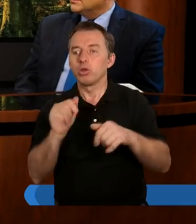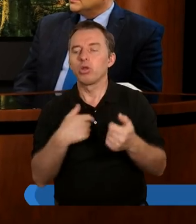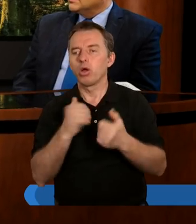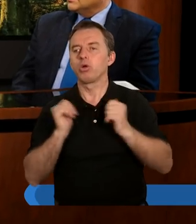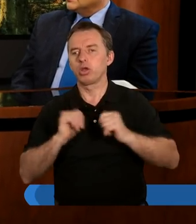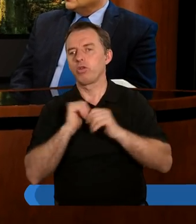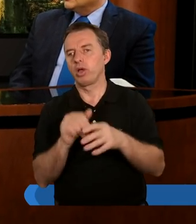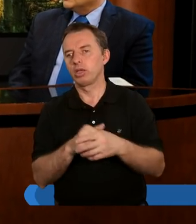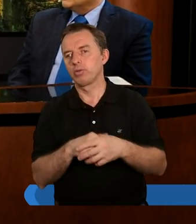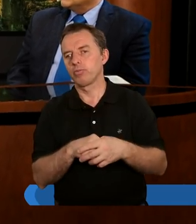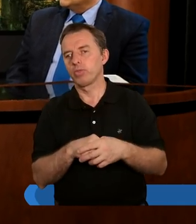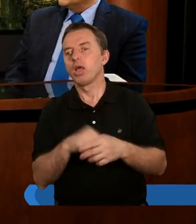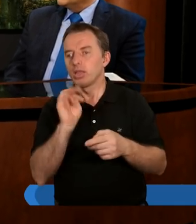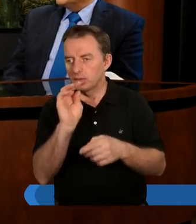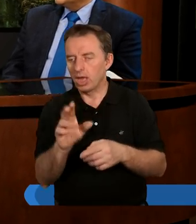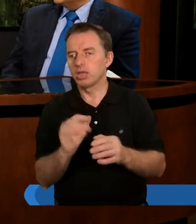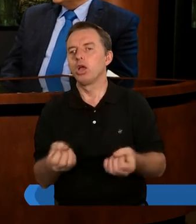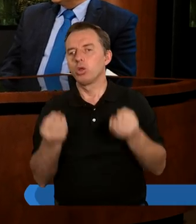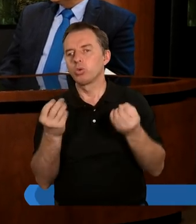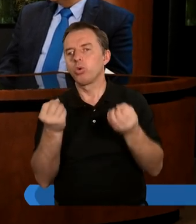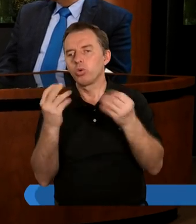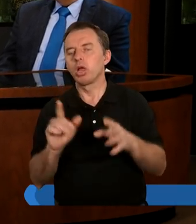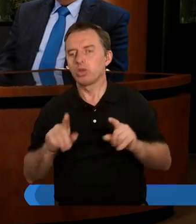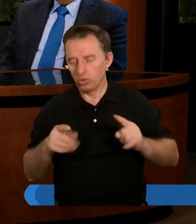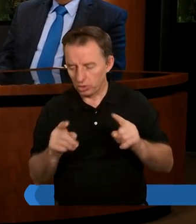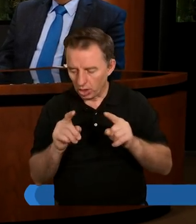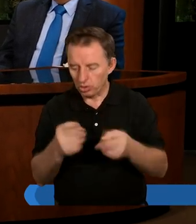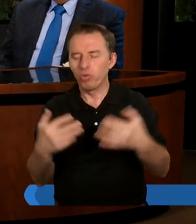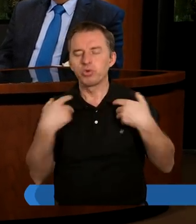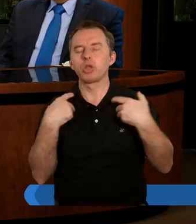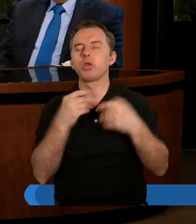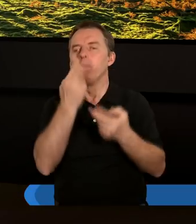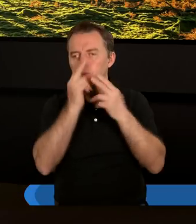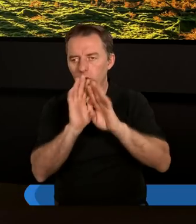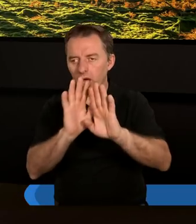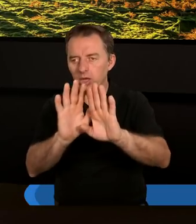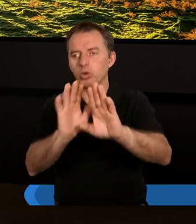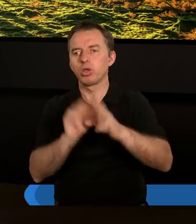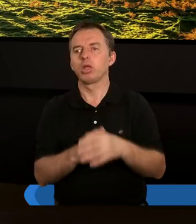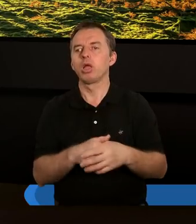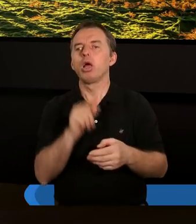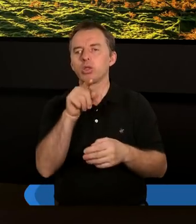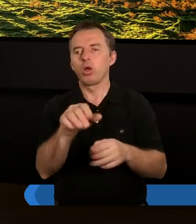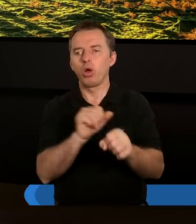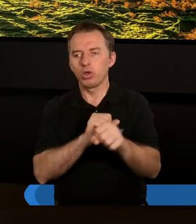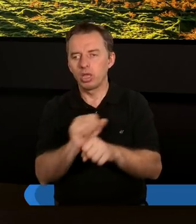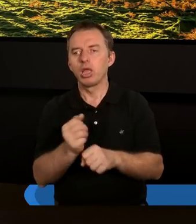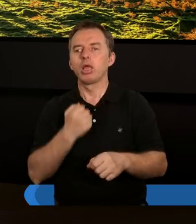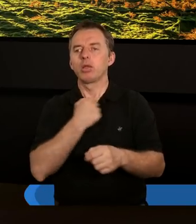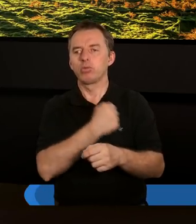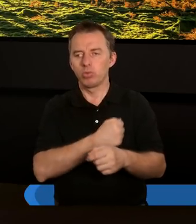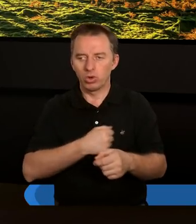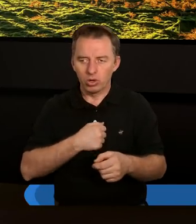czy my potrafimy? Ale takie cuda się dzieją. Dokładnie. I choćby te dwie pierwsze historie, które omówiliśmy, pokazują, bo to jest takie